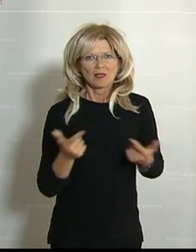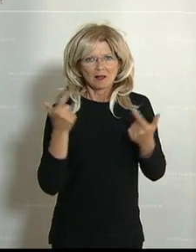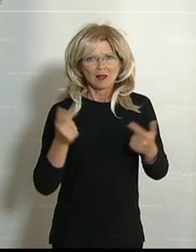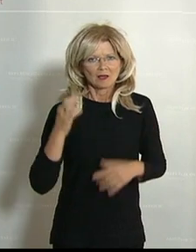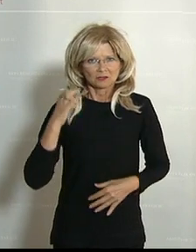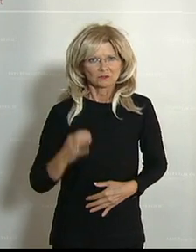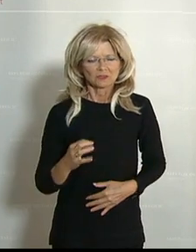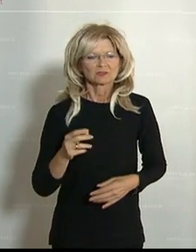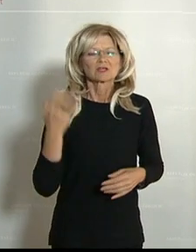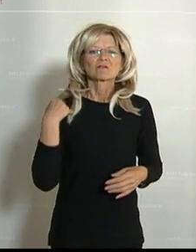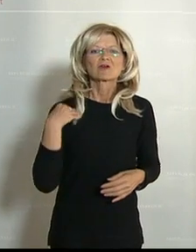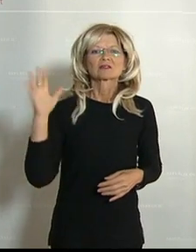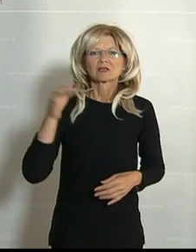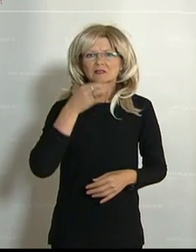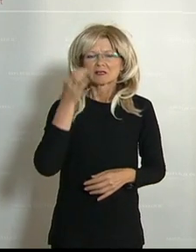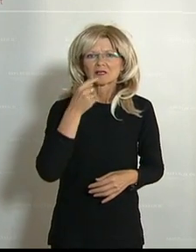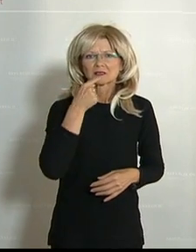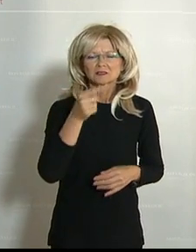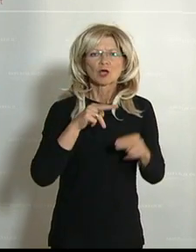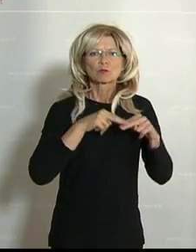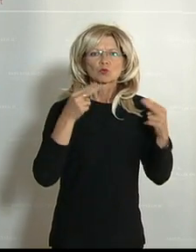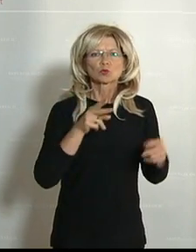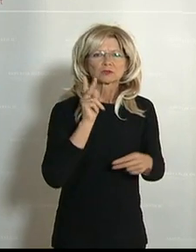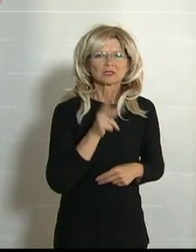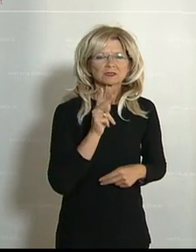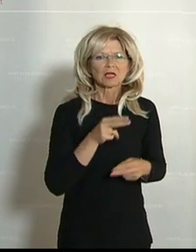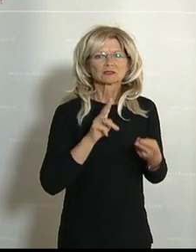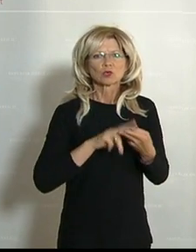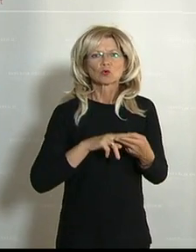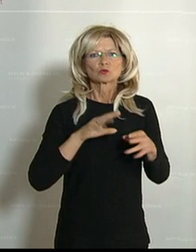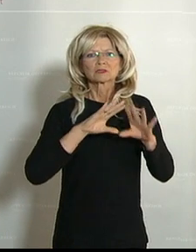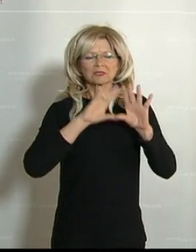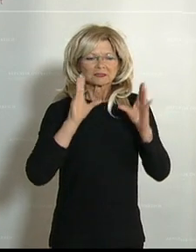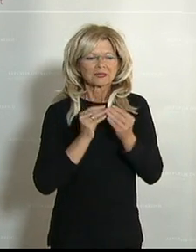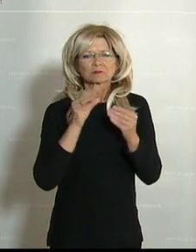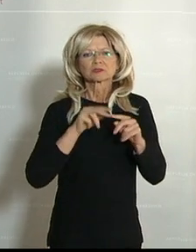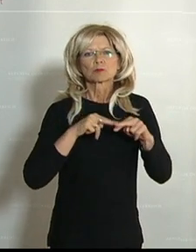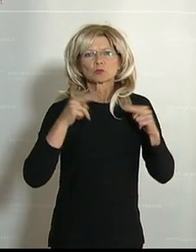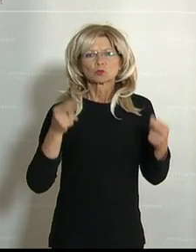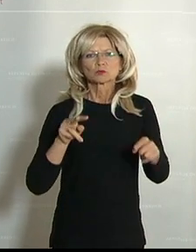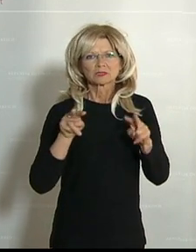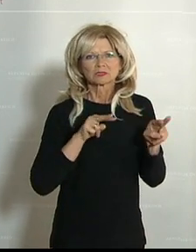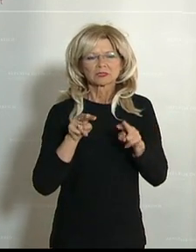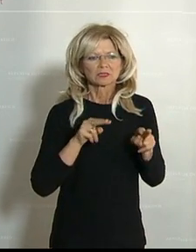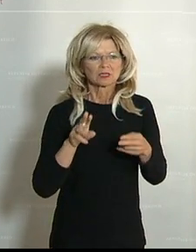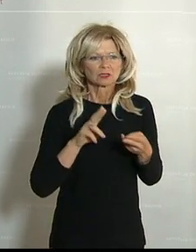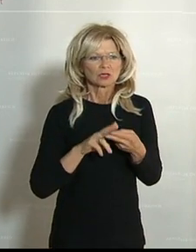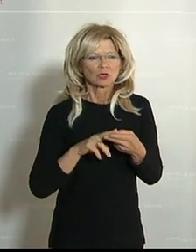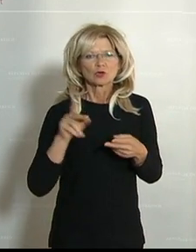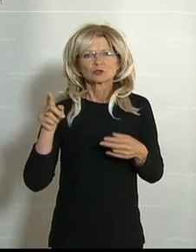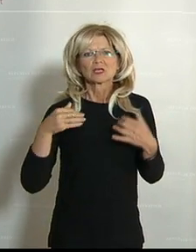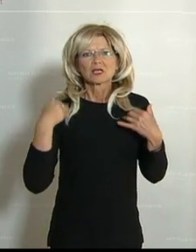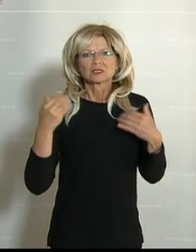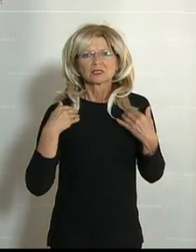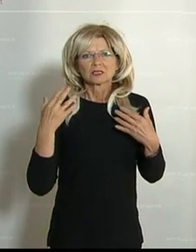Bundeskanzler und die Bundesregierung, der Herr Gesundheitsminister, deren Sein ist in ihren Entscheidungen nicht um die Menschen